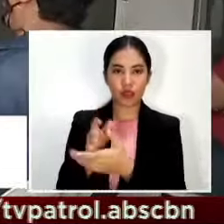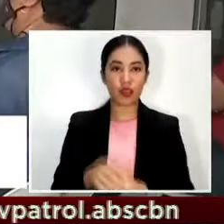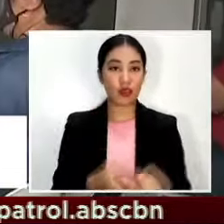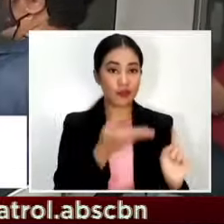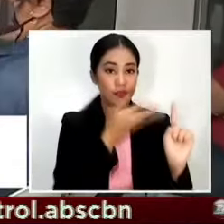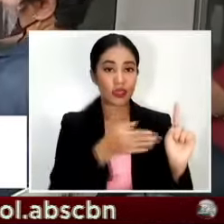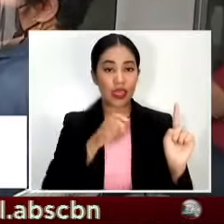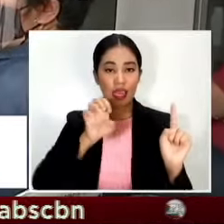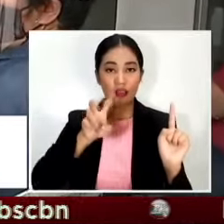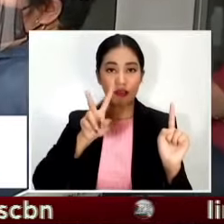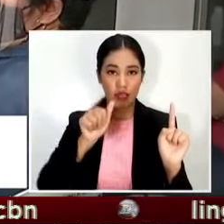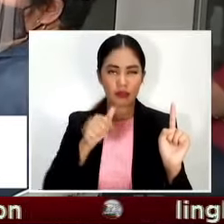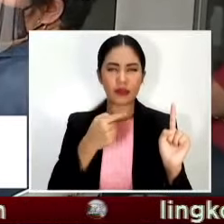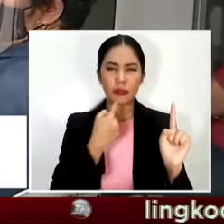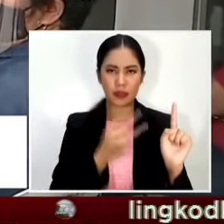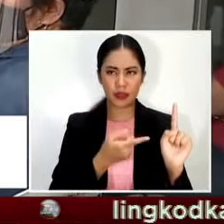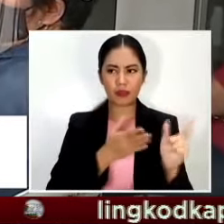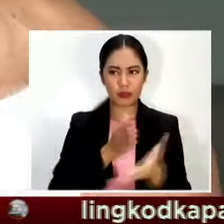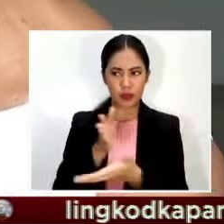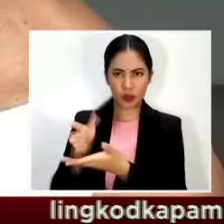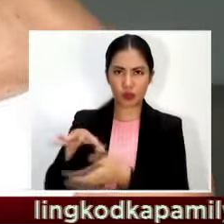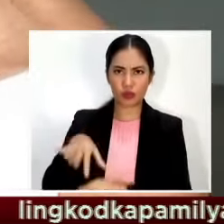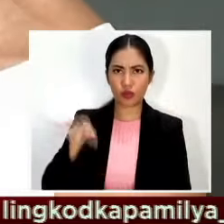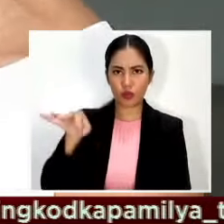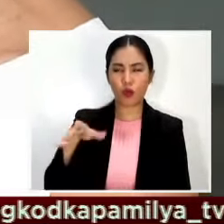maganda raw kung face-to-face ang transaksyon